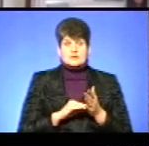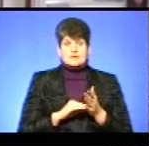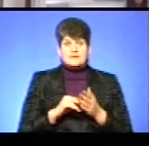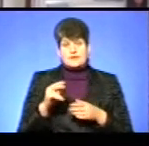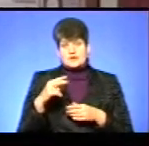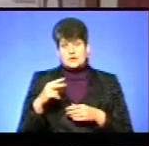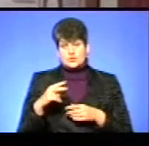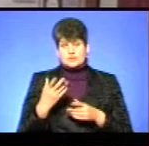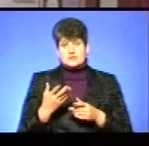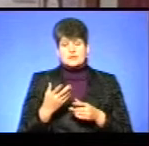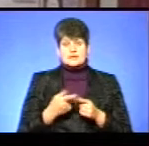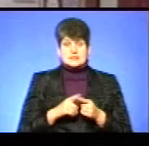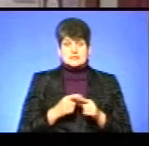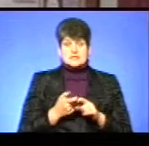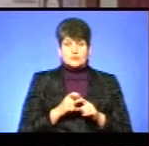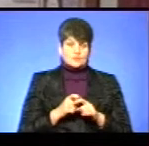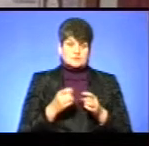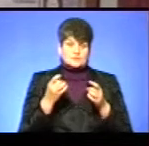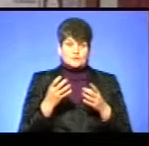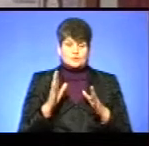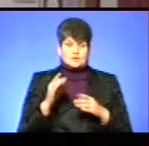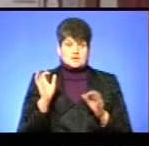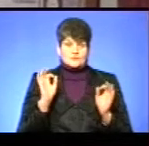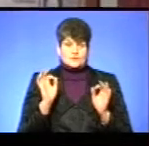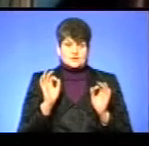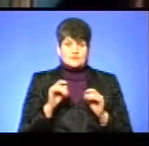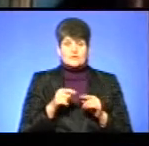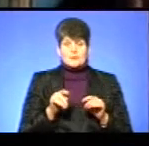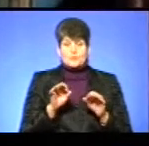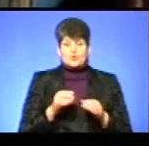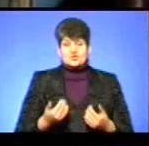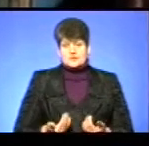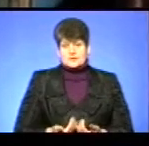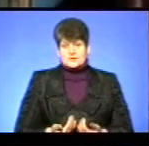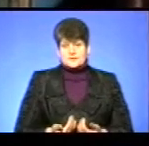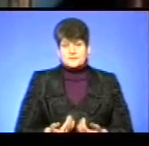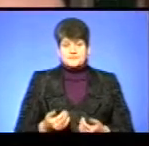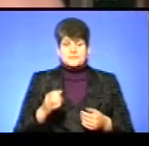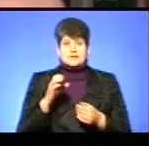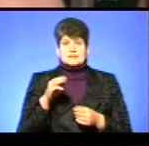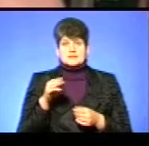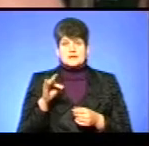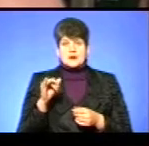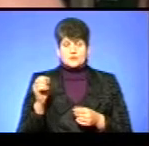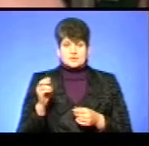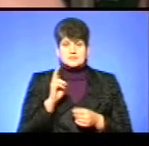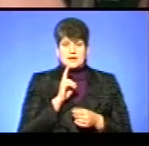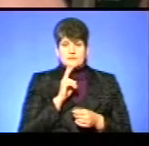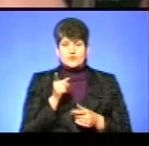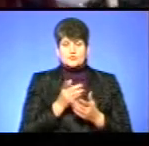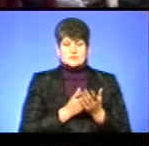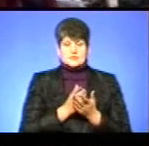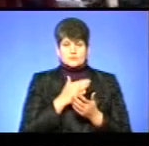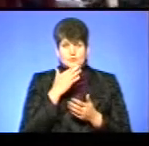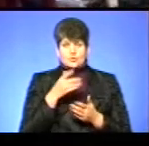літературних творах. Це дуже буде банально звичати, напевно, але не про життя. Павло Старок-Кременця – поет зі стажем. У нього